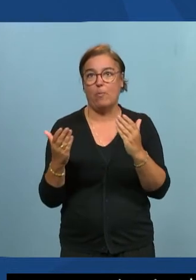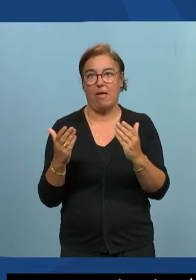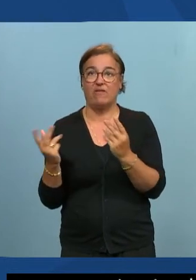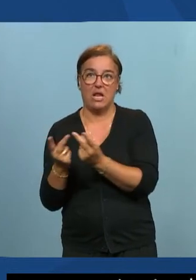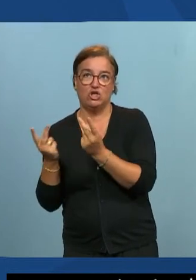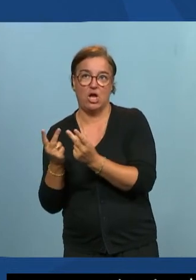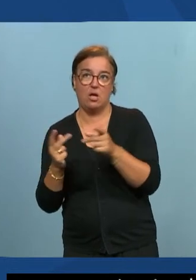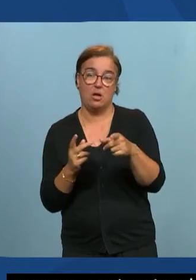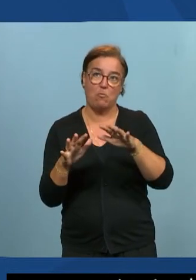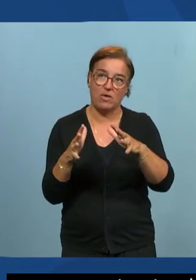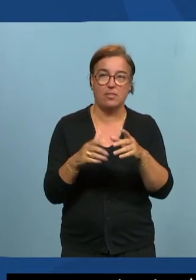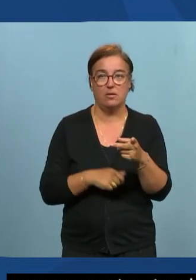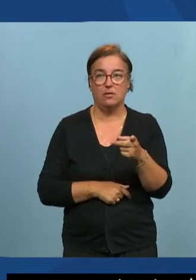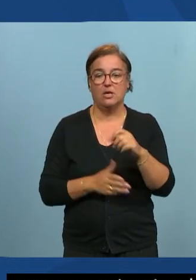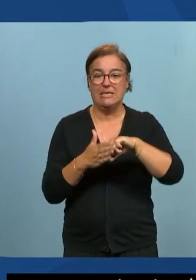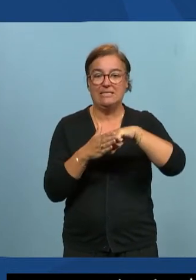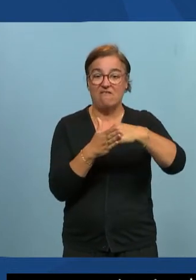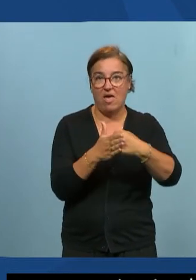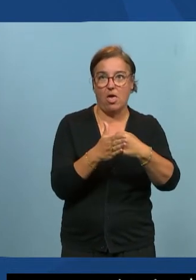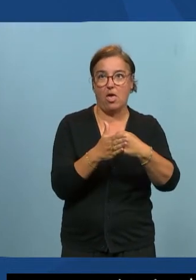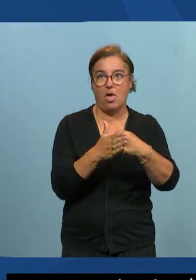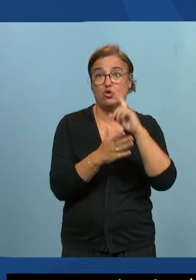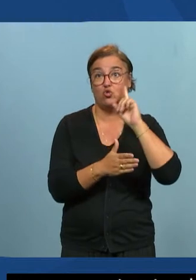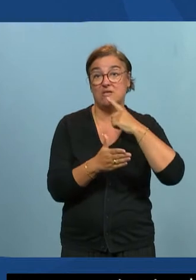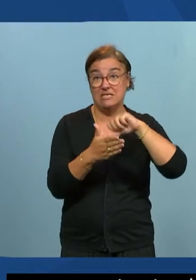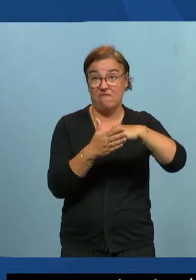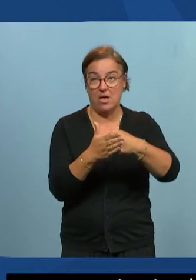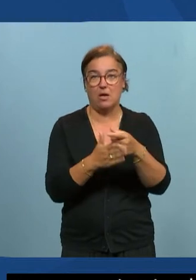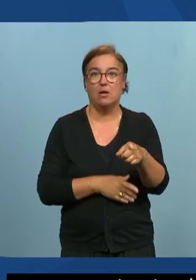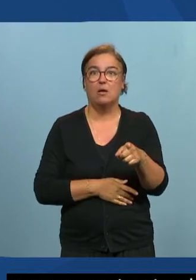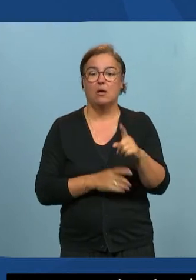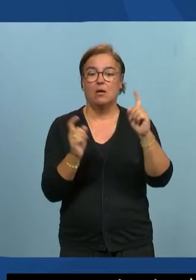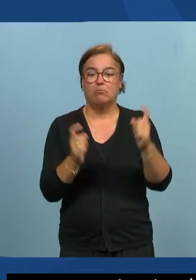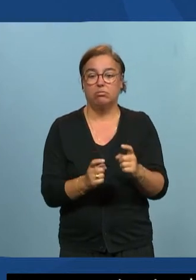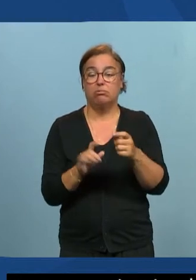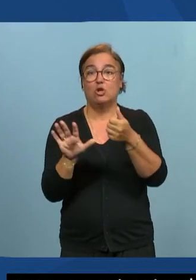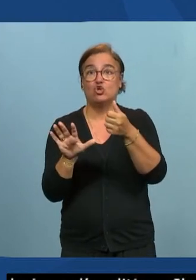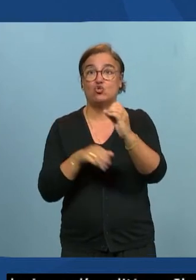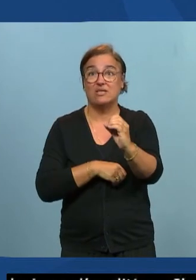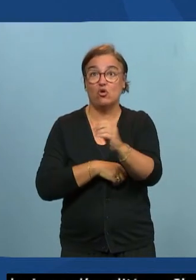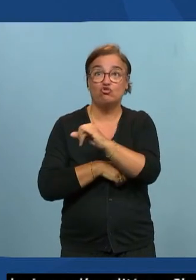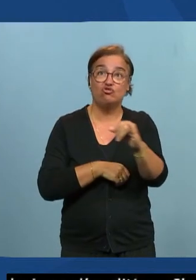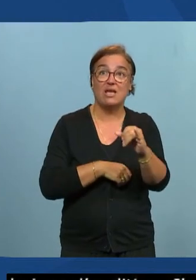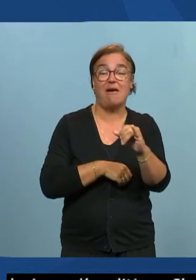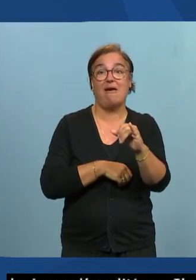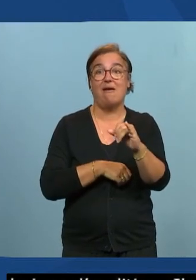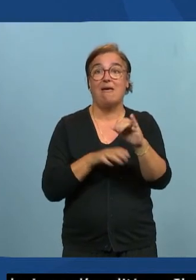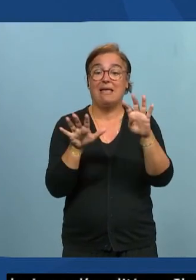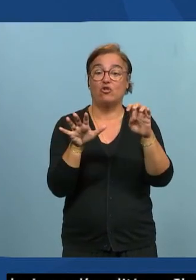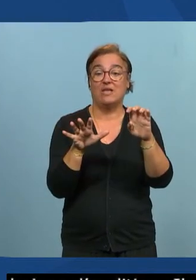surdité sévère une perte de décimel de 60 à 90 décimels